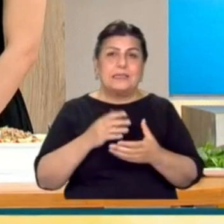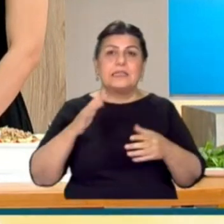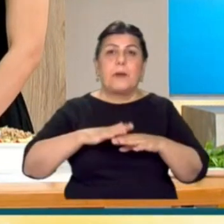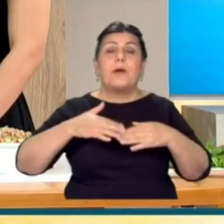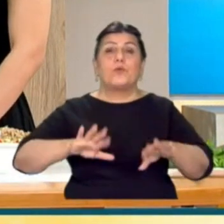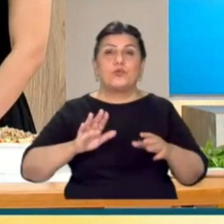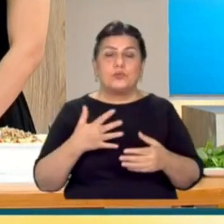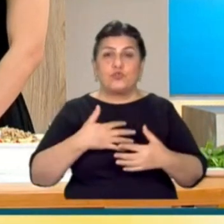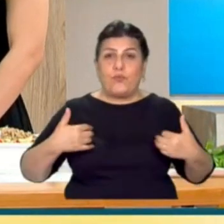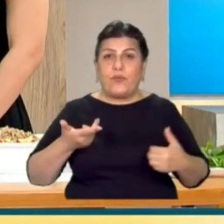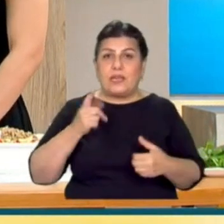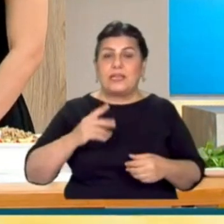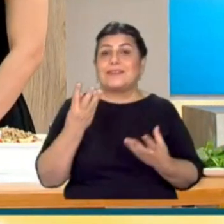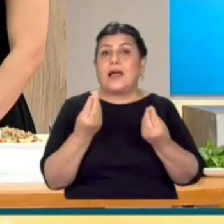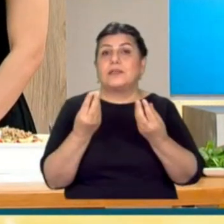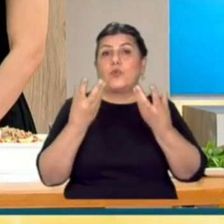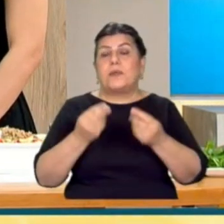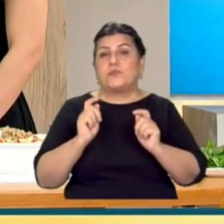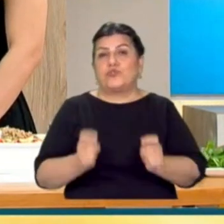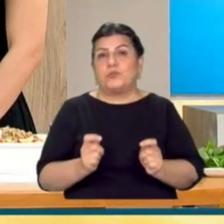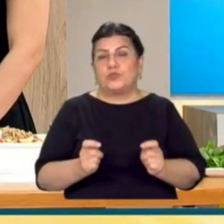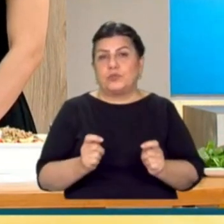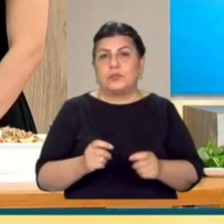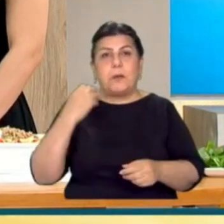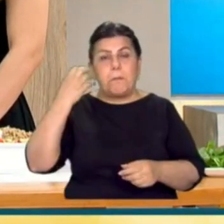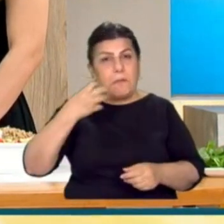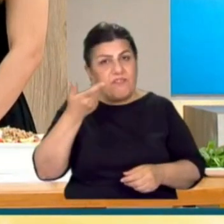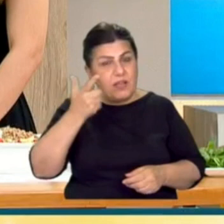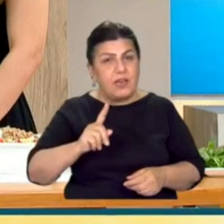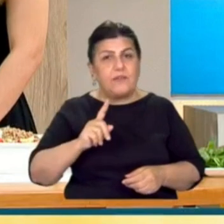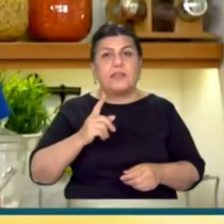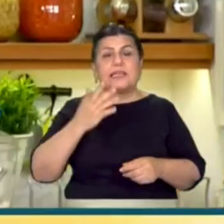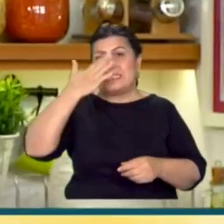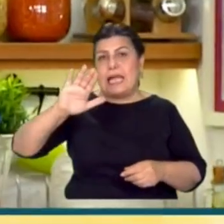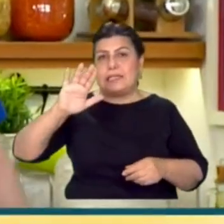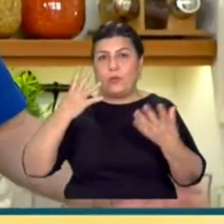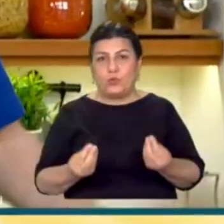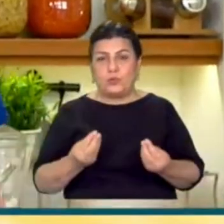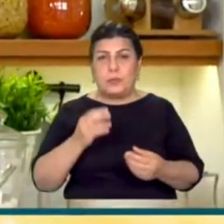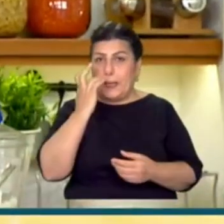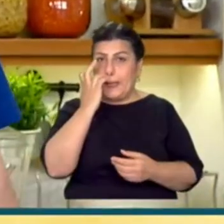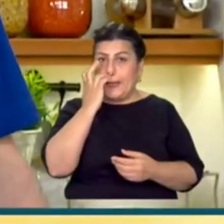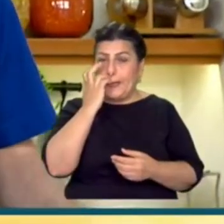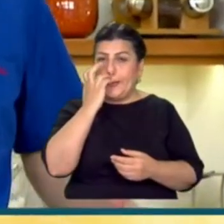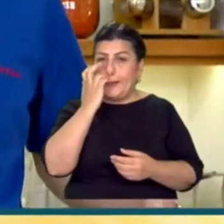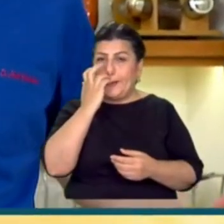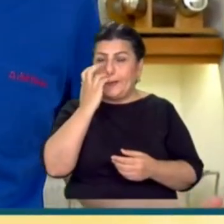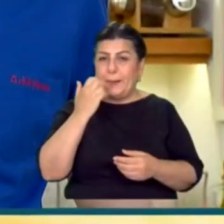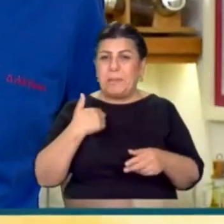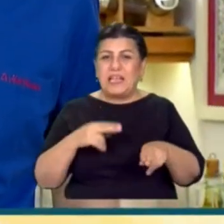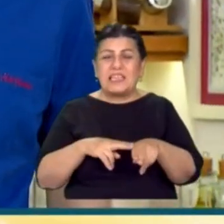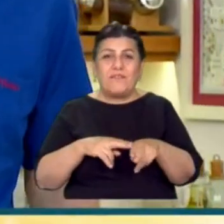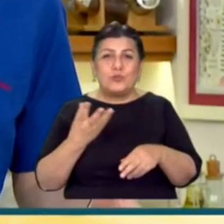tabii ki olabilir. Güvenliyiz ama sade olmak koşuluyla. Sade olsaydı? Neyveli ya da aromalı değil. Ayranı da evde yapıp içelim. Çünkü ben mesela kefir çok